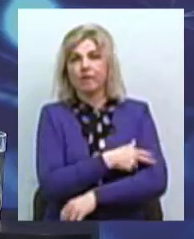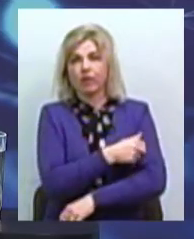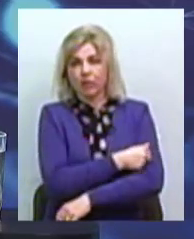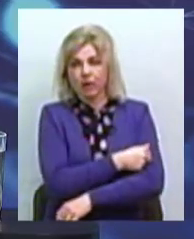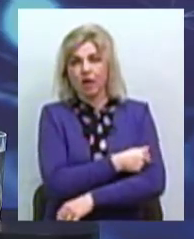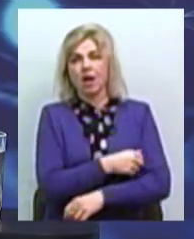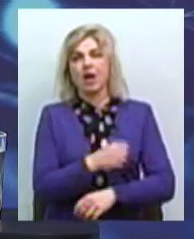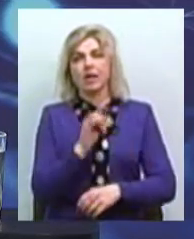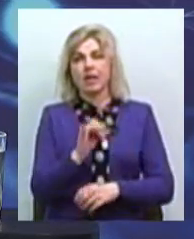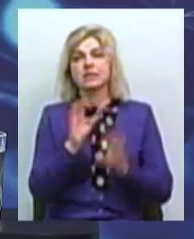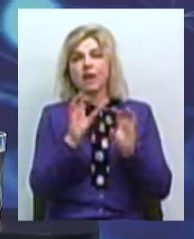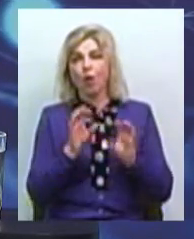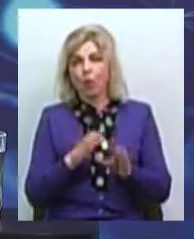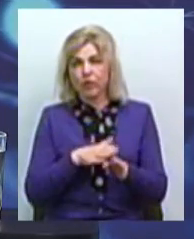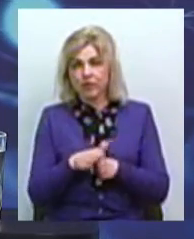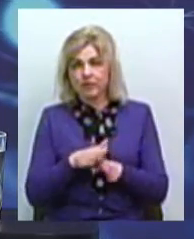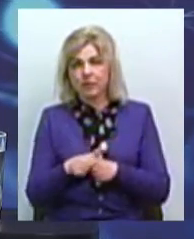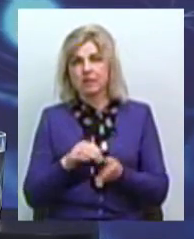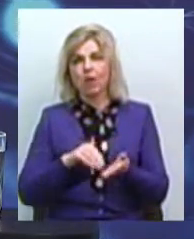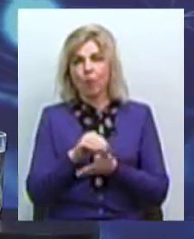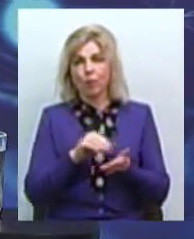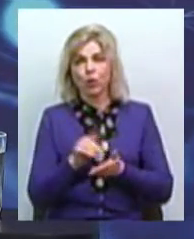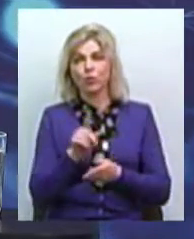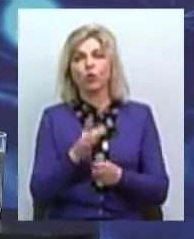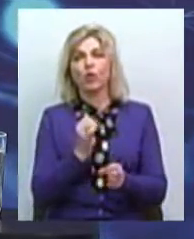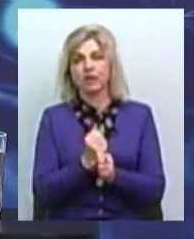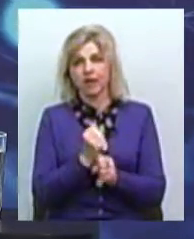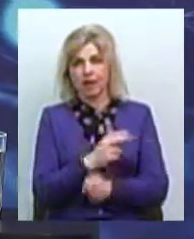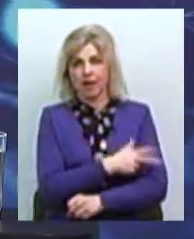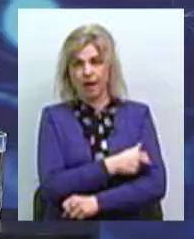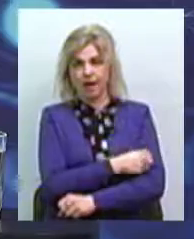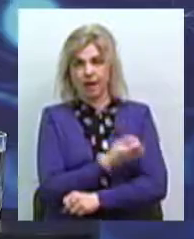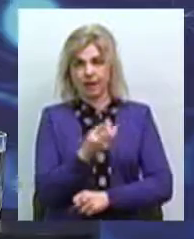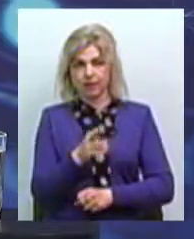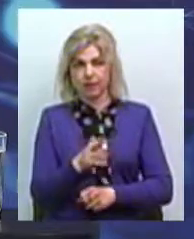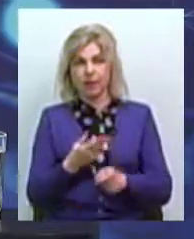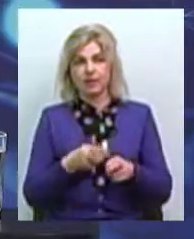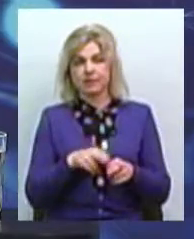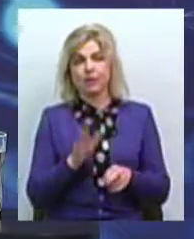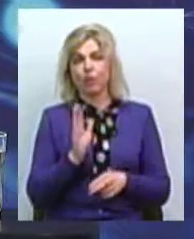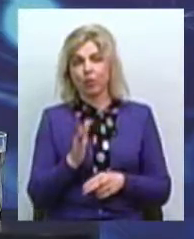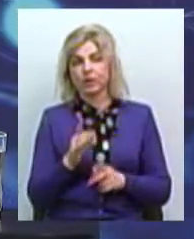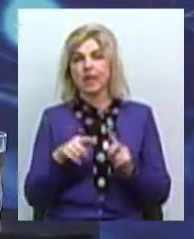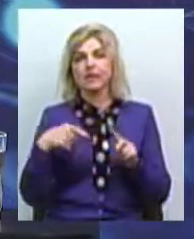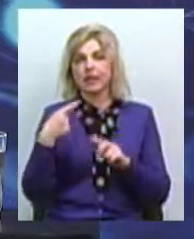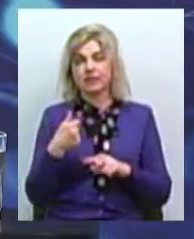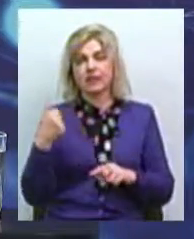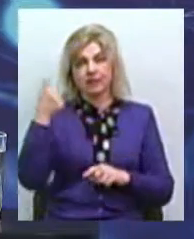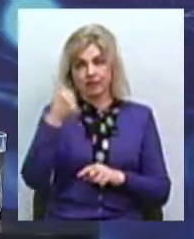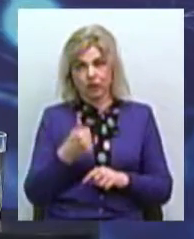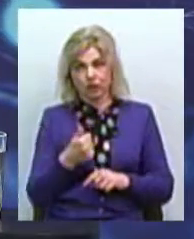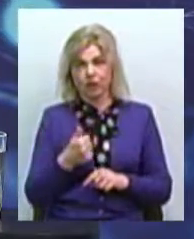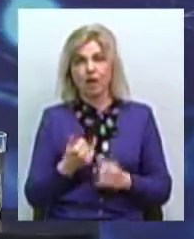лікарні та законність закупівель, що здійснювала лікарня. Ну це буде вже наступного тижня,